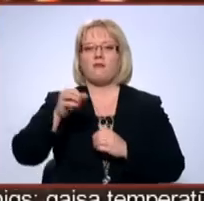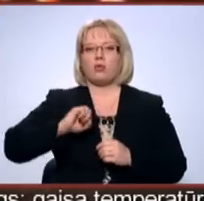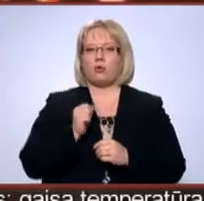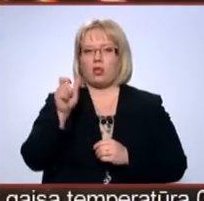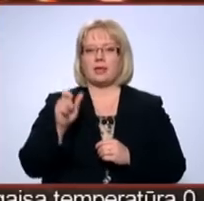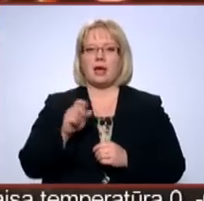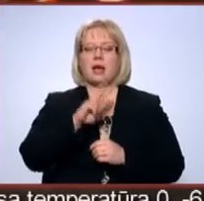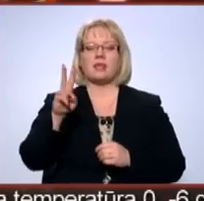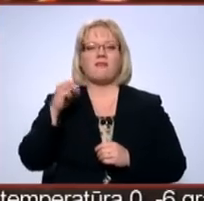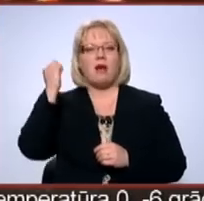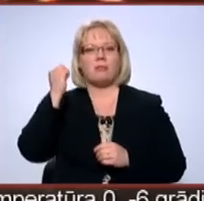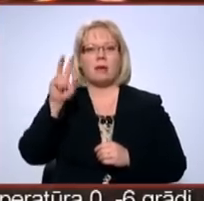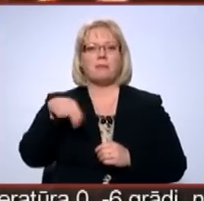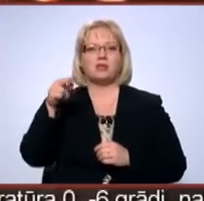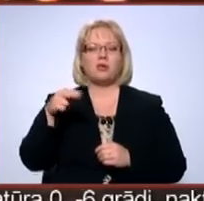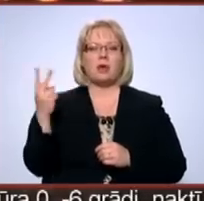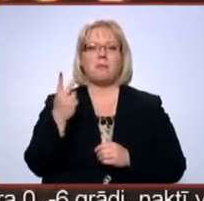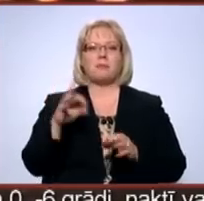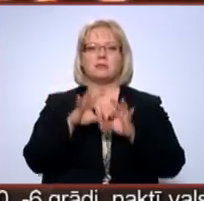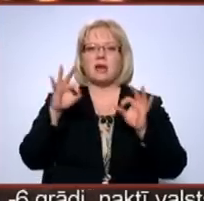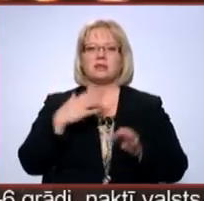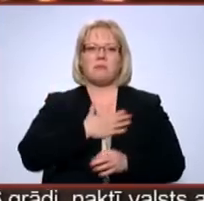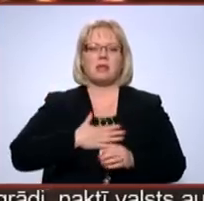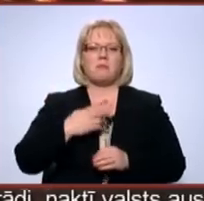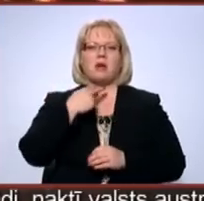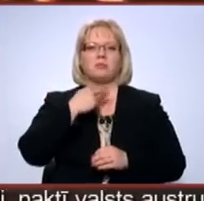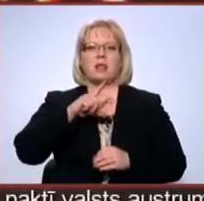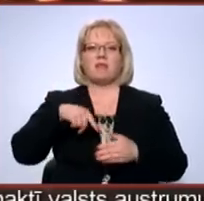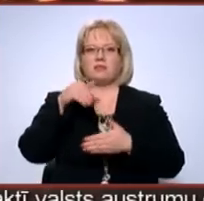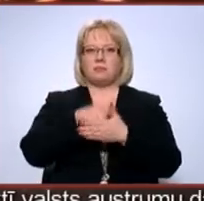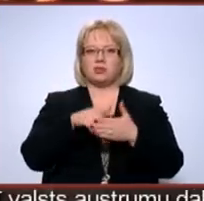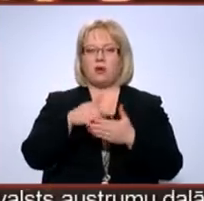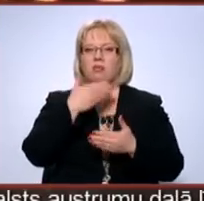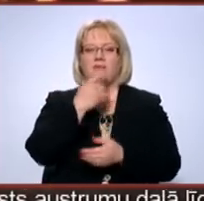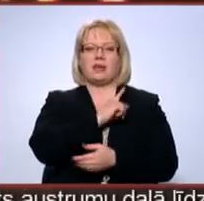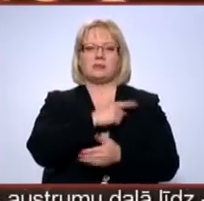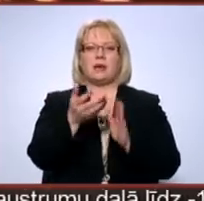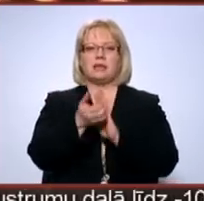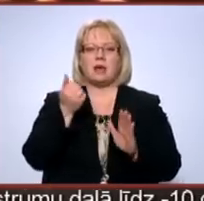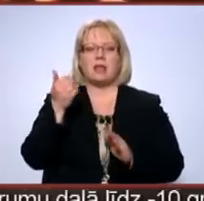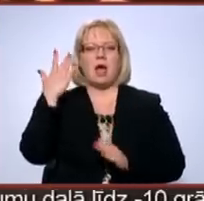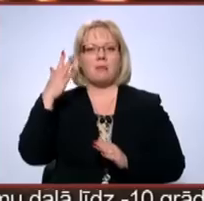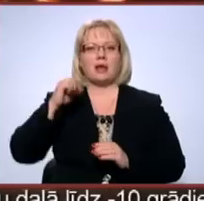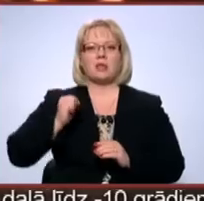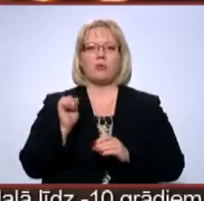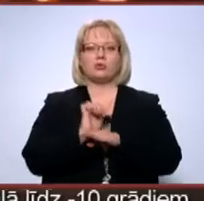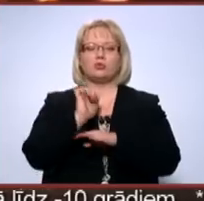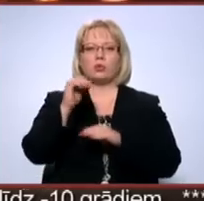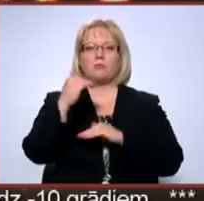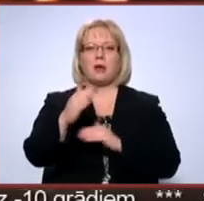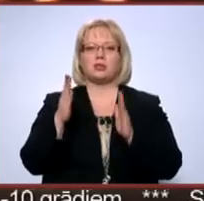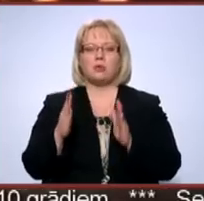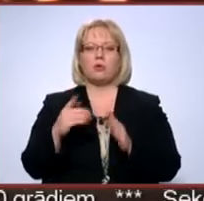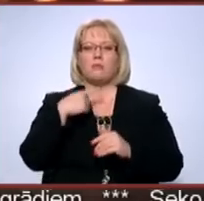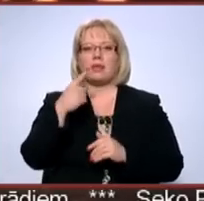Kādam Valmieris pensionāra pārīm gads sācies ar nepatīkam pārseigumu Latvijas pastā, jo nav iespējams izņemt Amerikas draugs sūtīt paciņus,